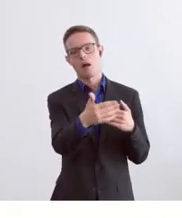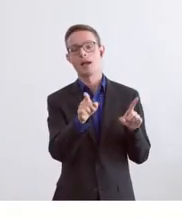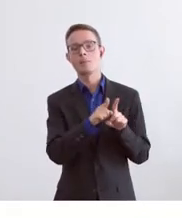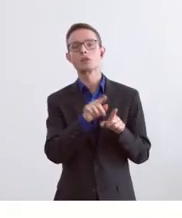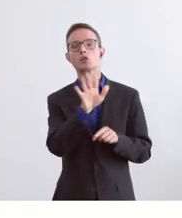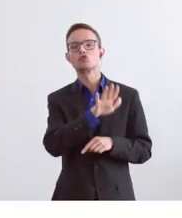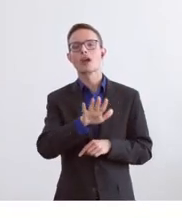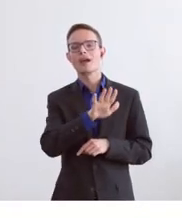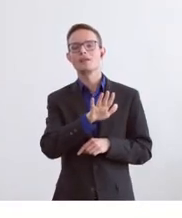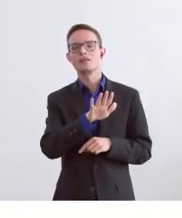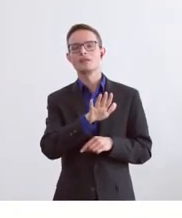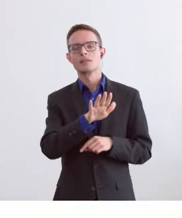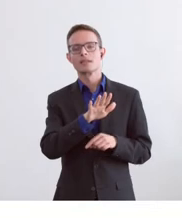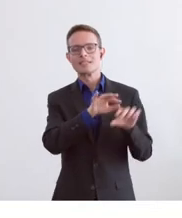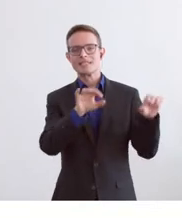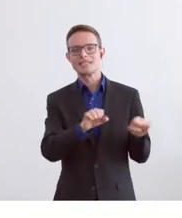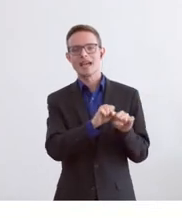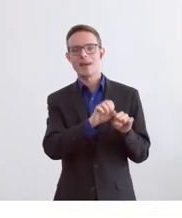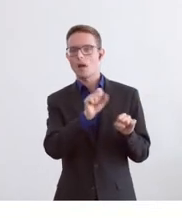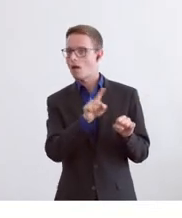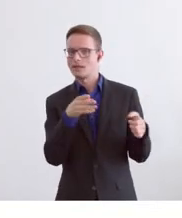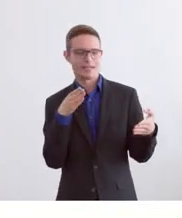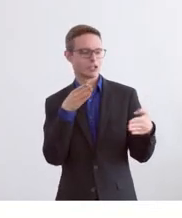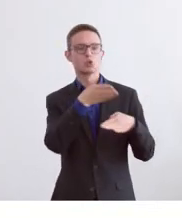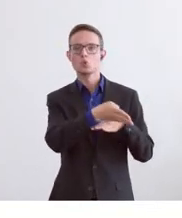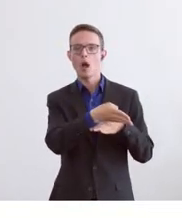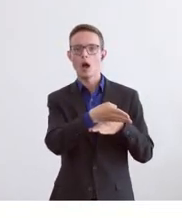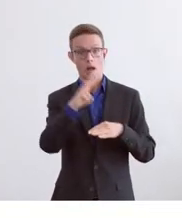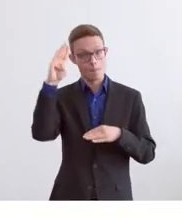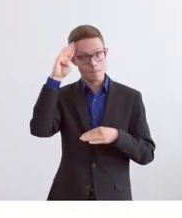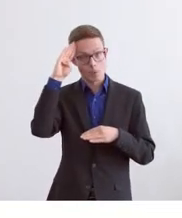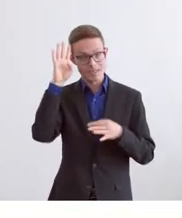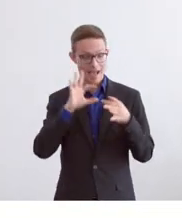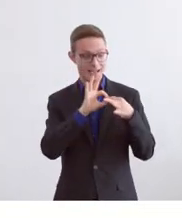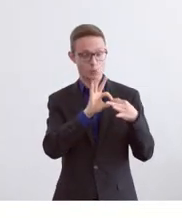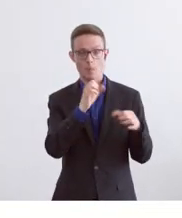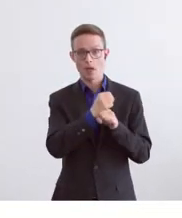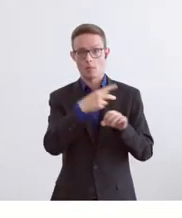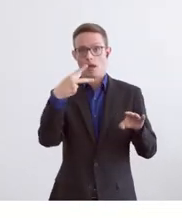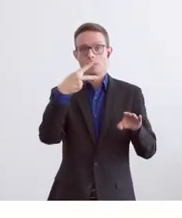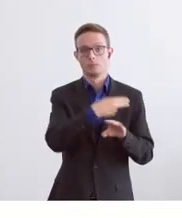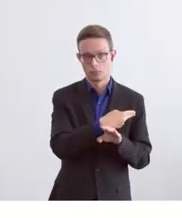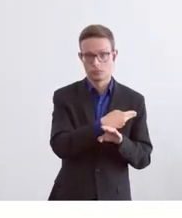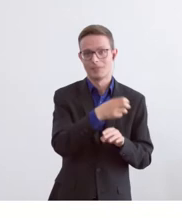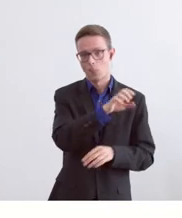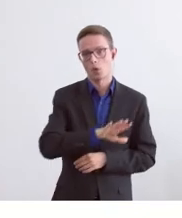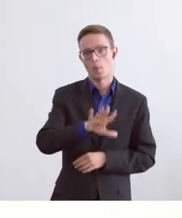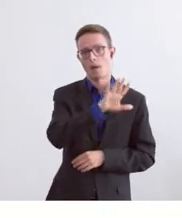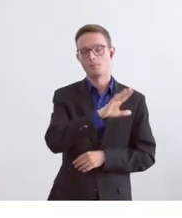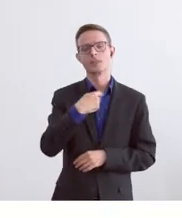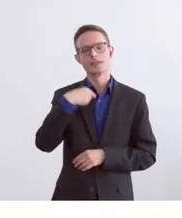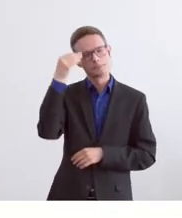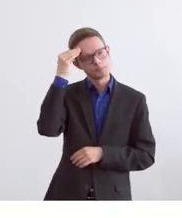partizipieren dass wir nicht mehr polizeilich zusammenarbeiten in Europa. Und ich darf immer wieder daran erinnern, der